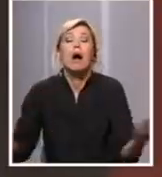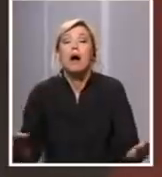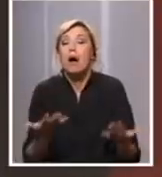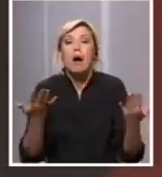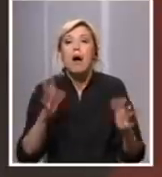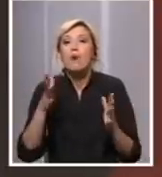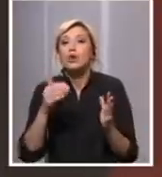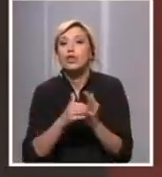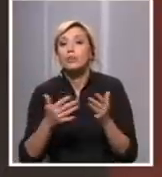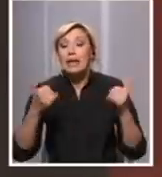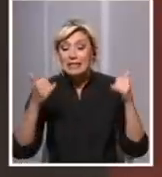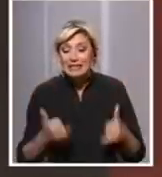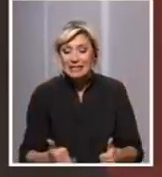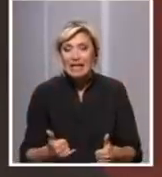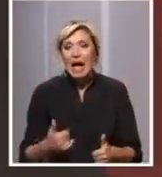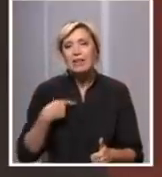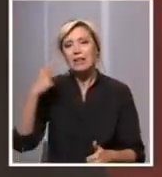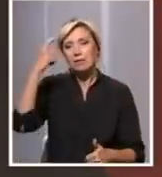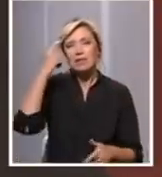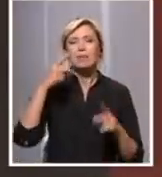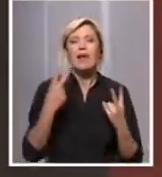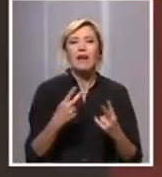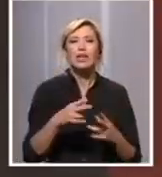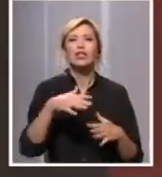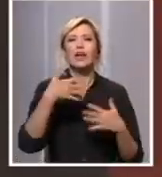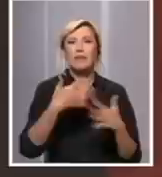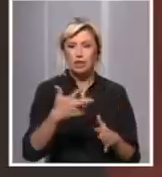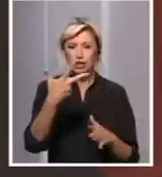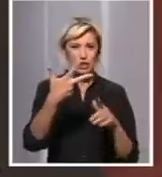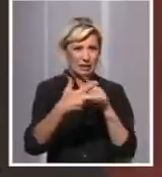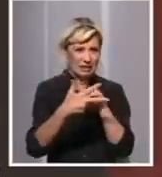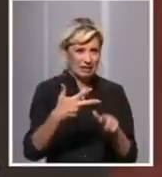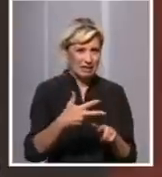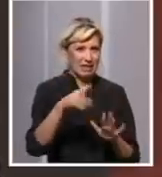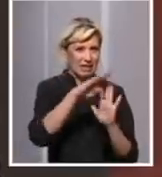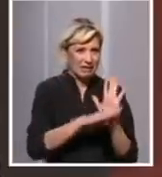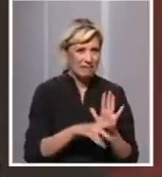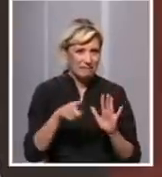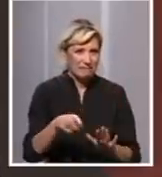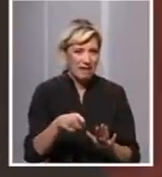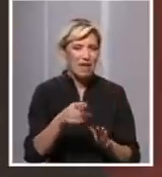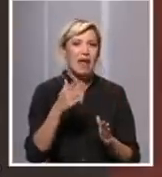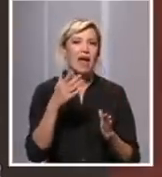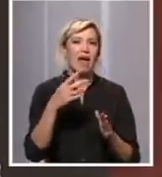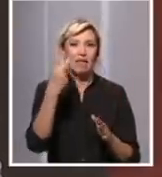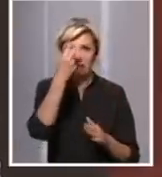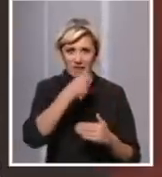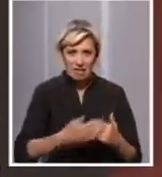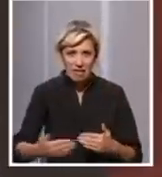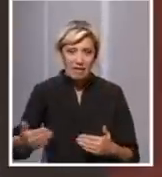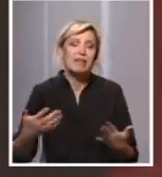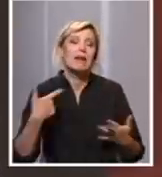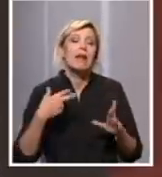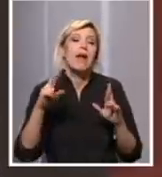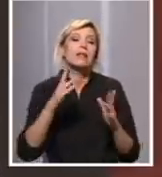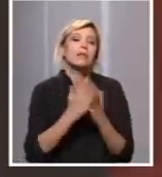ja mislim da je u ovom trenutku ove mere koje su oročene na dve nedelje, će dati rezultate, pa se nadam da